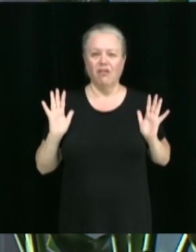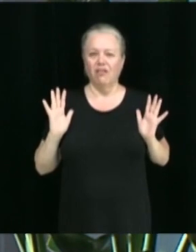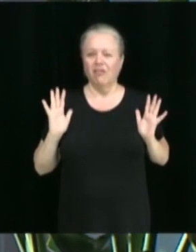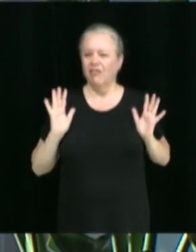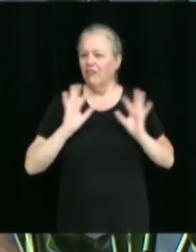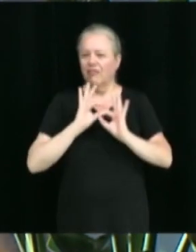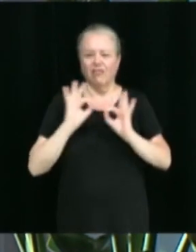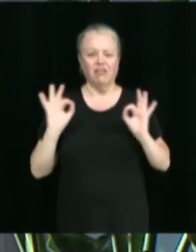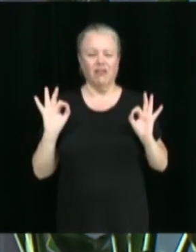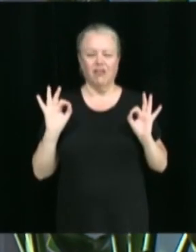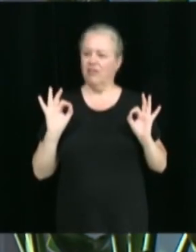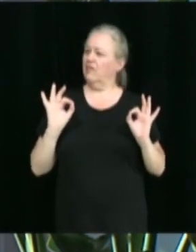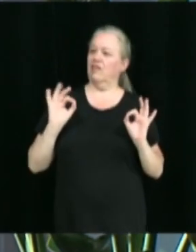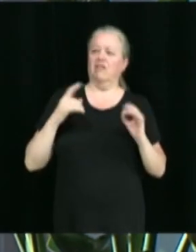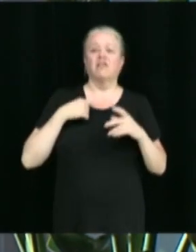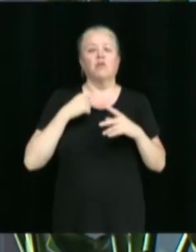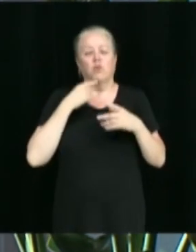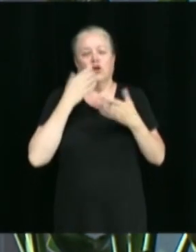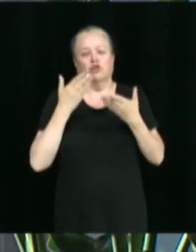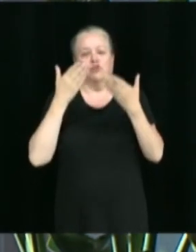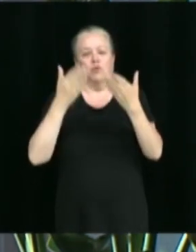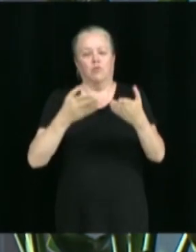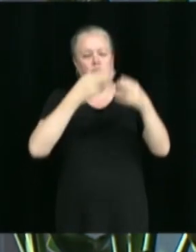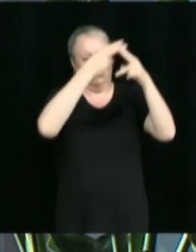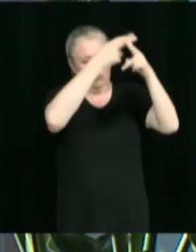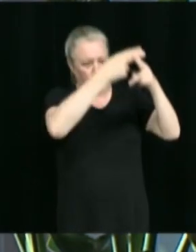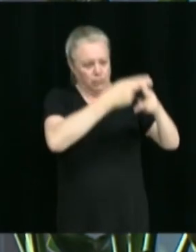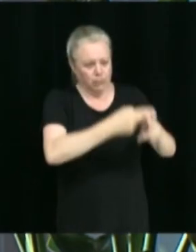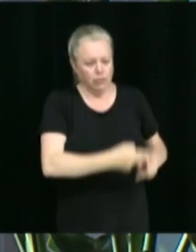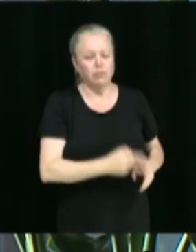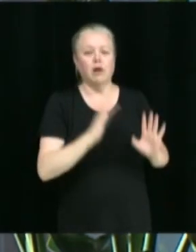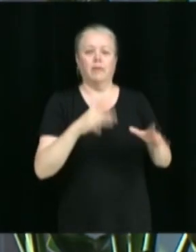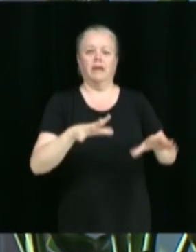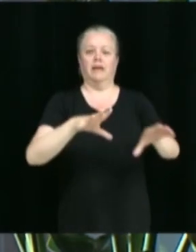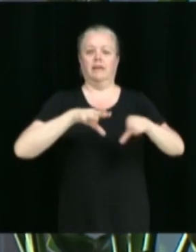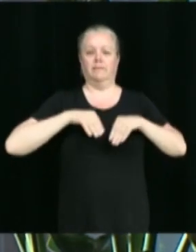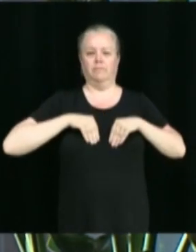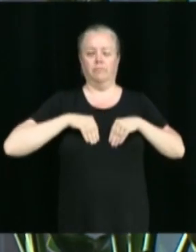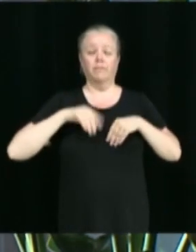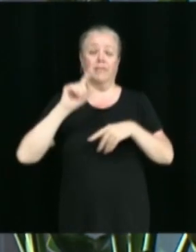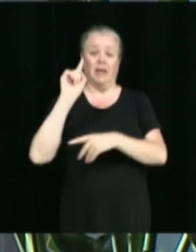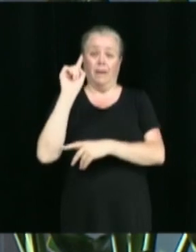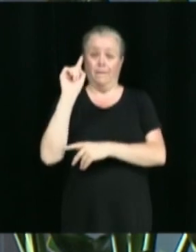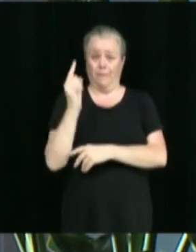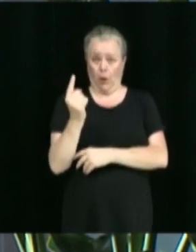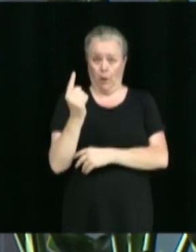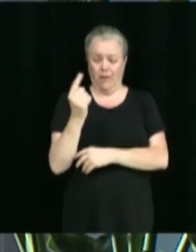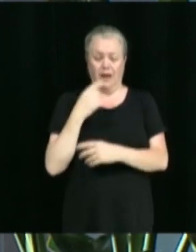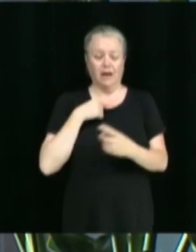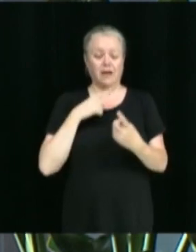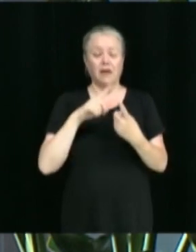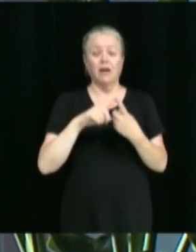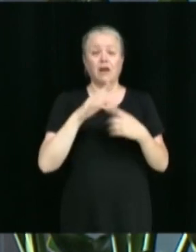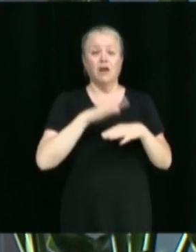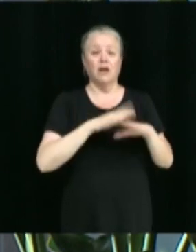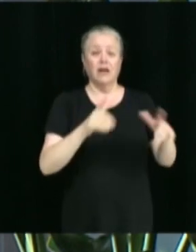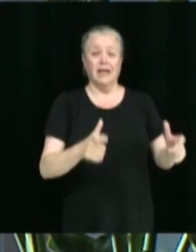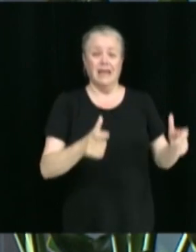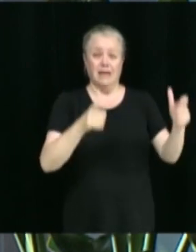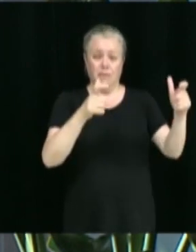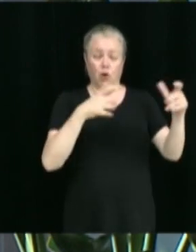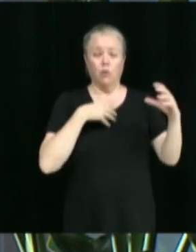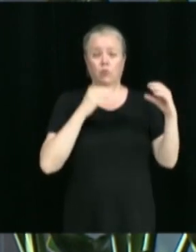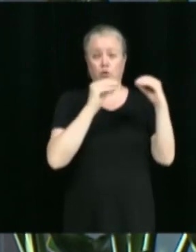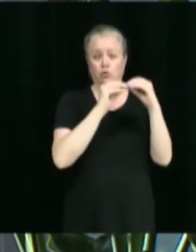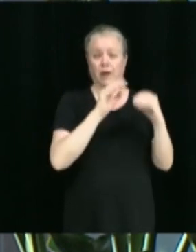Non? Je vous proposerais de les adopter en bloc. Tout à fait. Donc, la première dérogation mineure concerne l'immeuble situé au